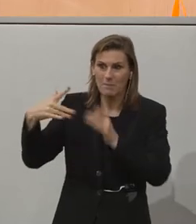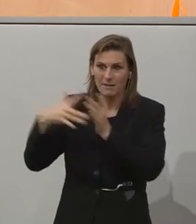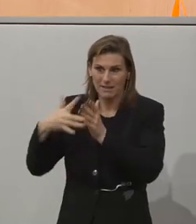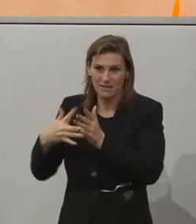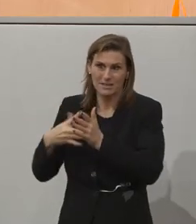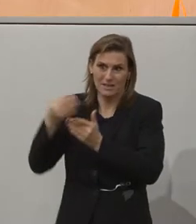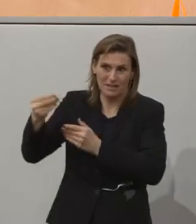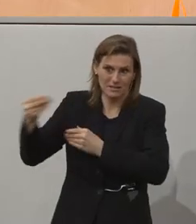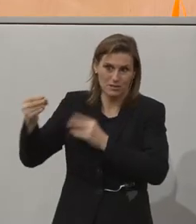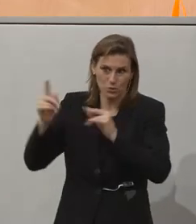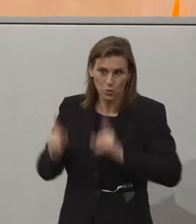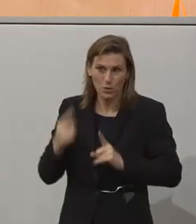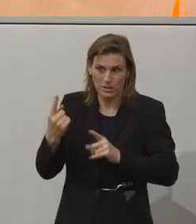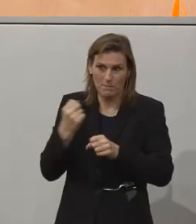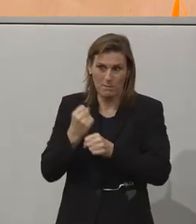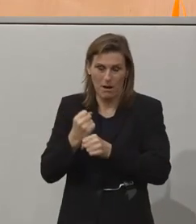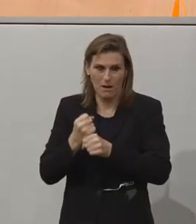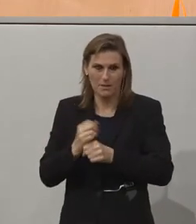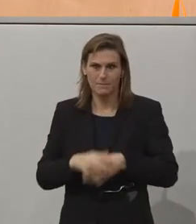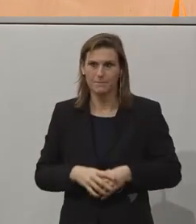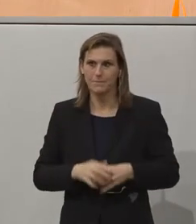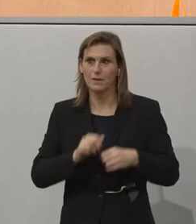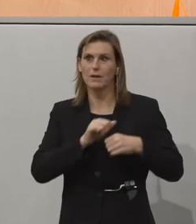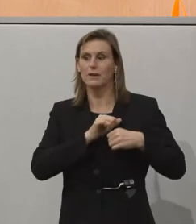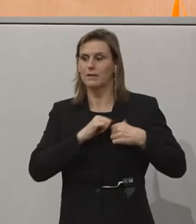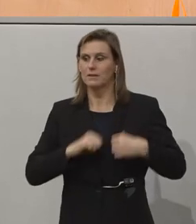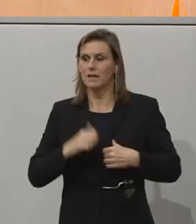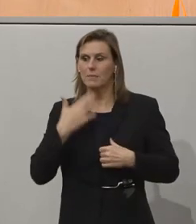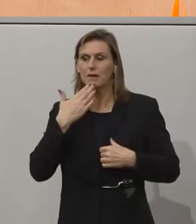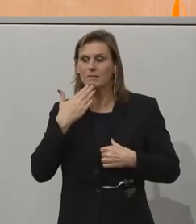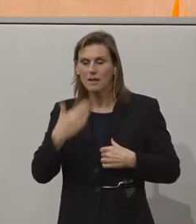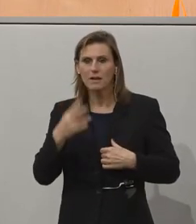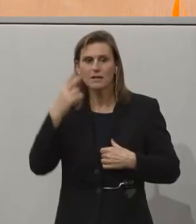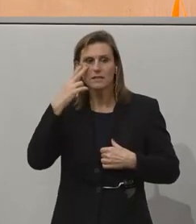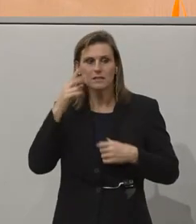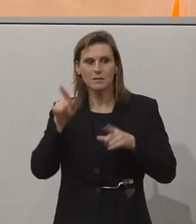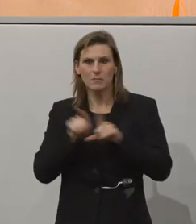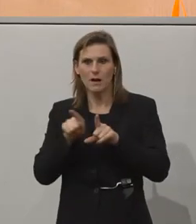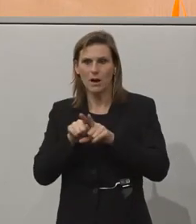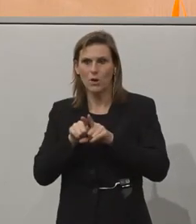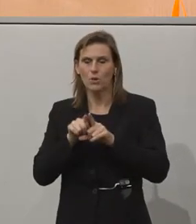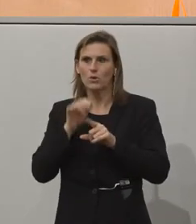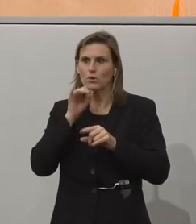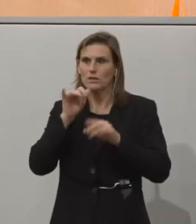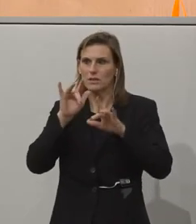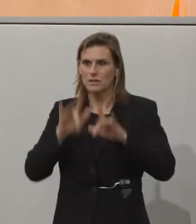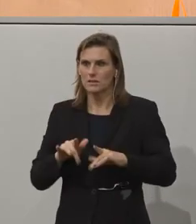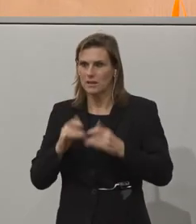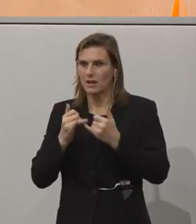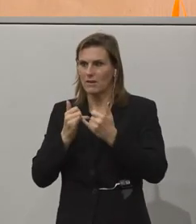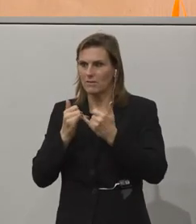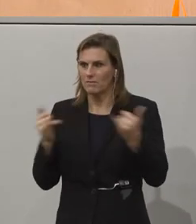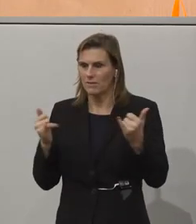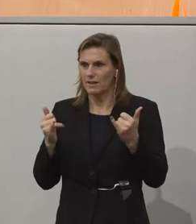Again, it shows that people with disabilities need to be included in the developments so that they are not biased against in those